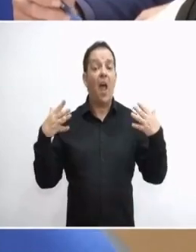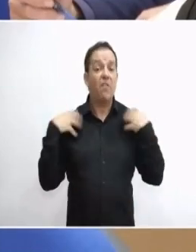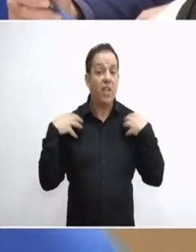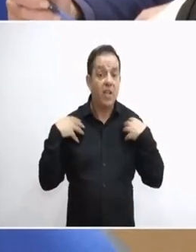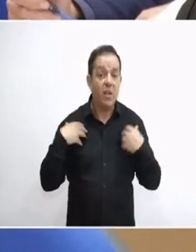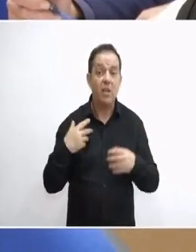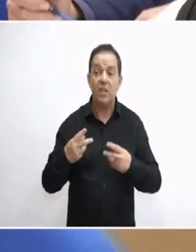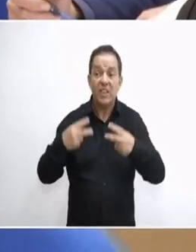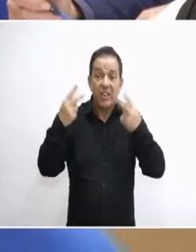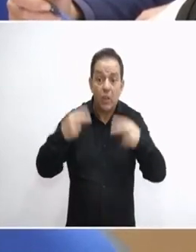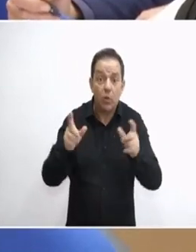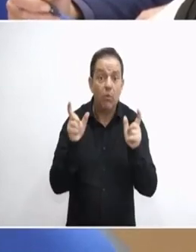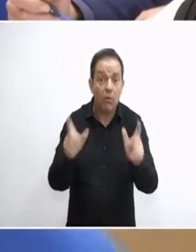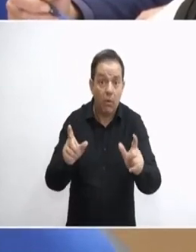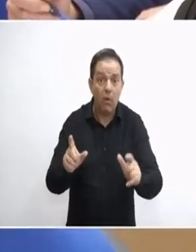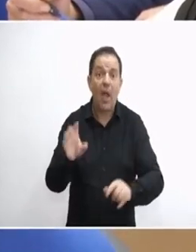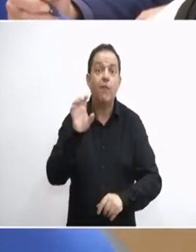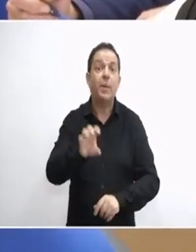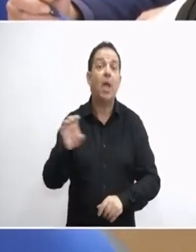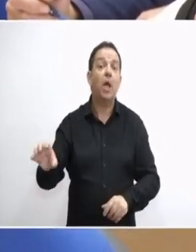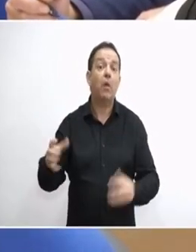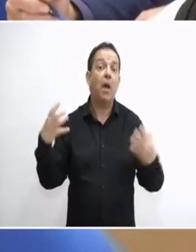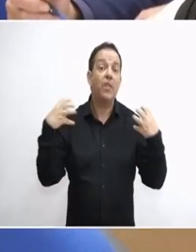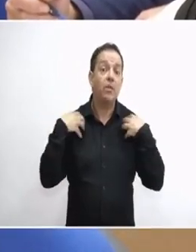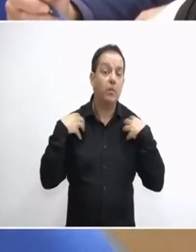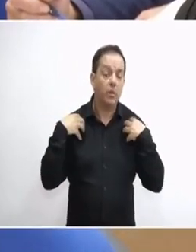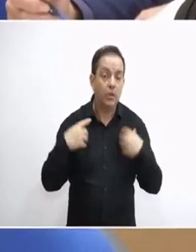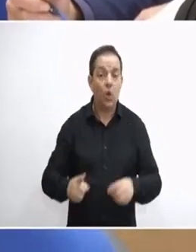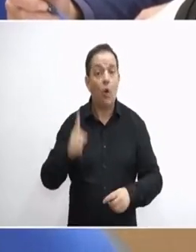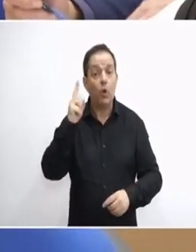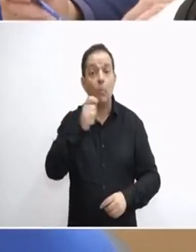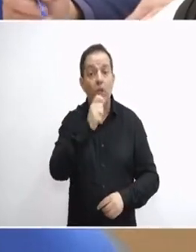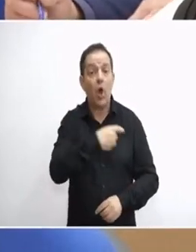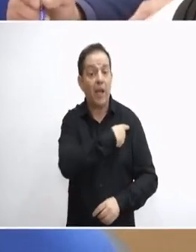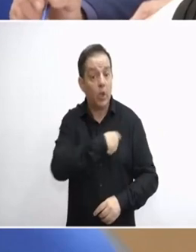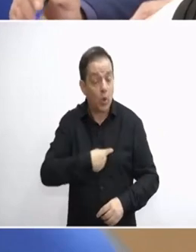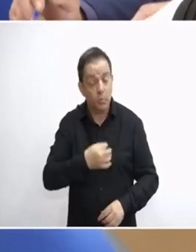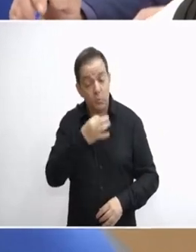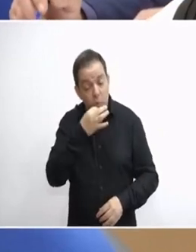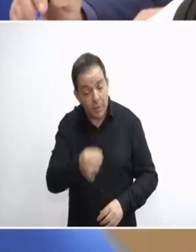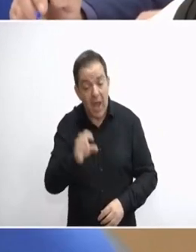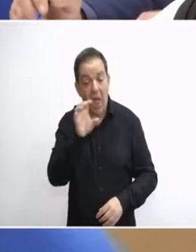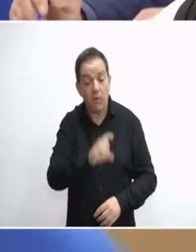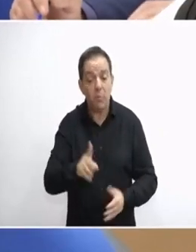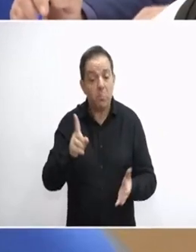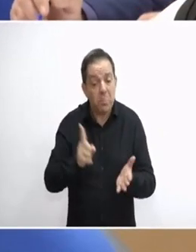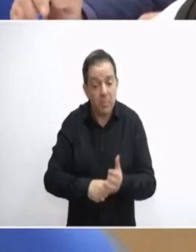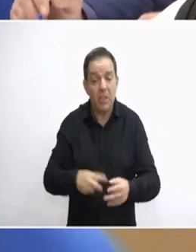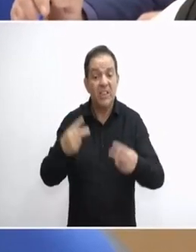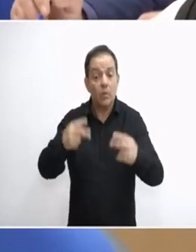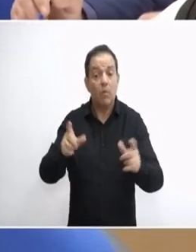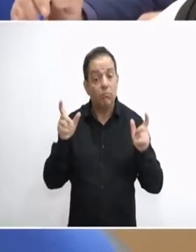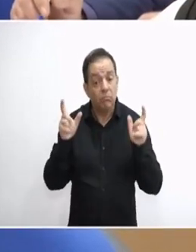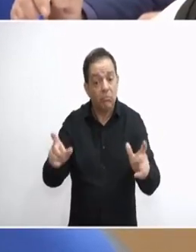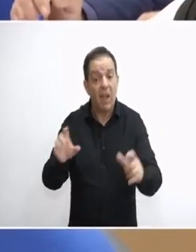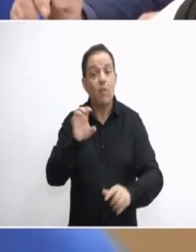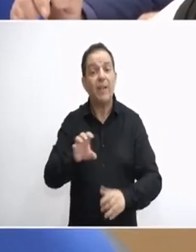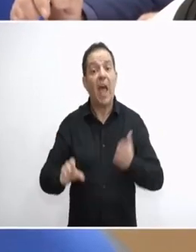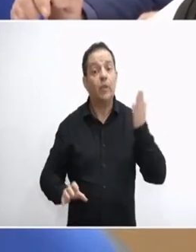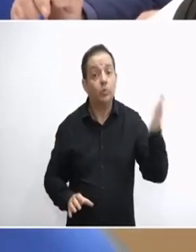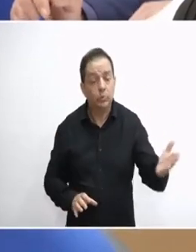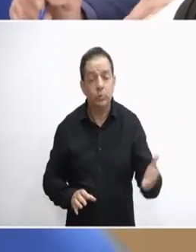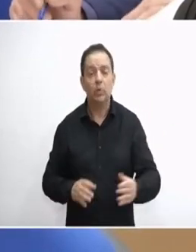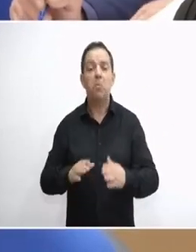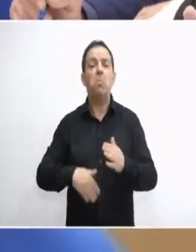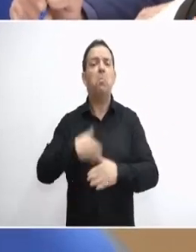την Ευρωπαϊκή Ένωση Ποιος συγκεκριμένα είστε ο πρώτος πολιτικός αρχηγός που θέσατε ένα τόσο σημαντικό θέμα και μάλιστα μετά